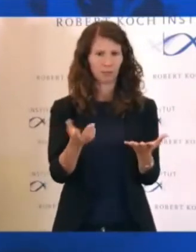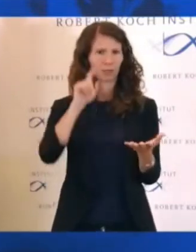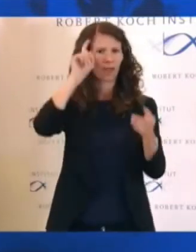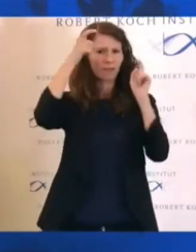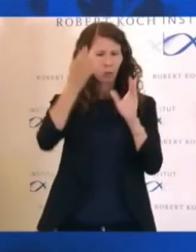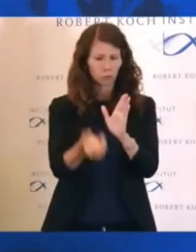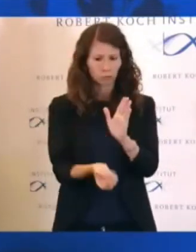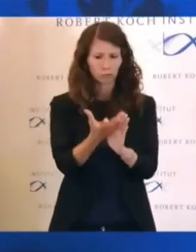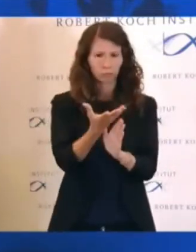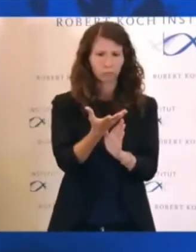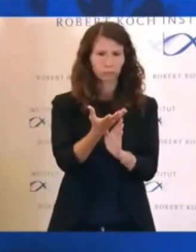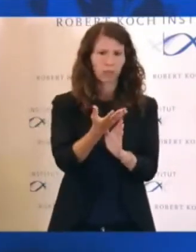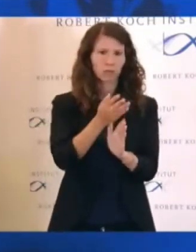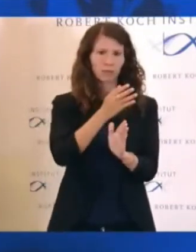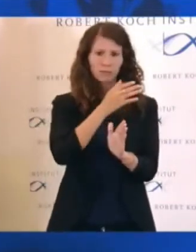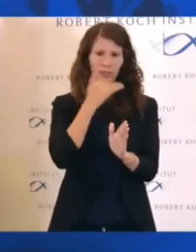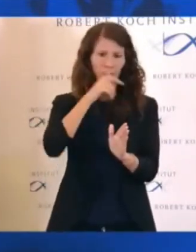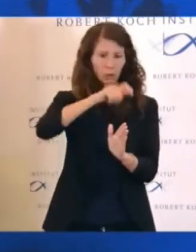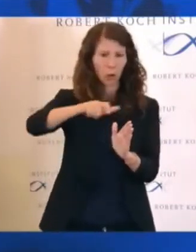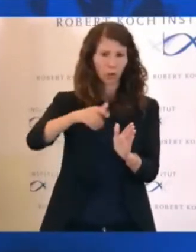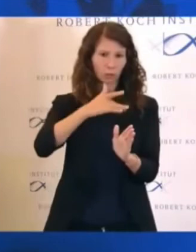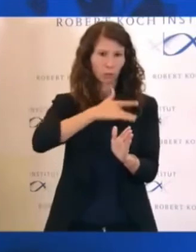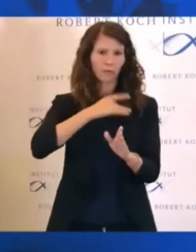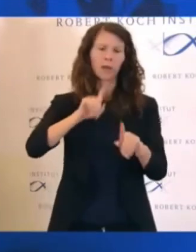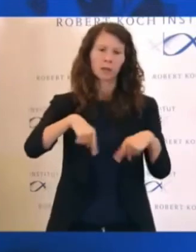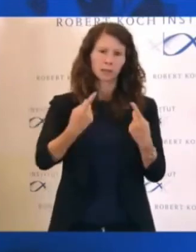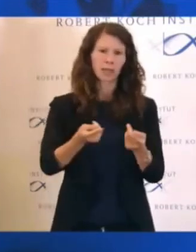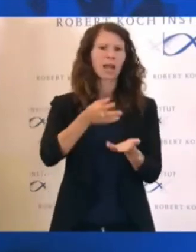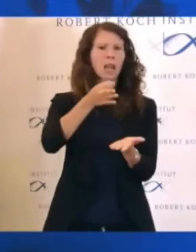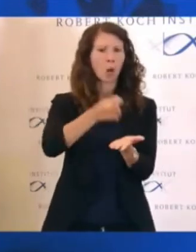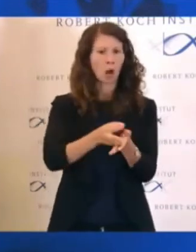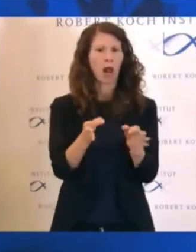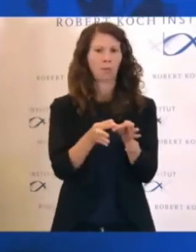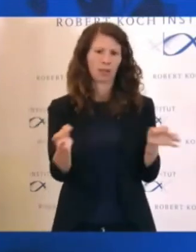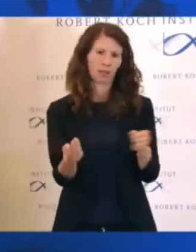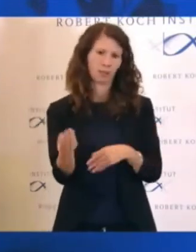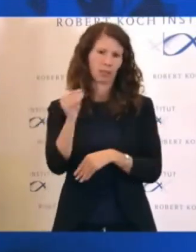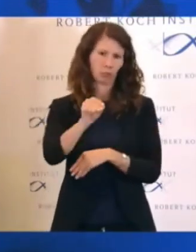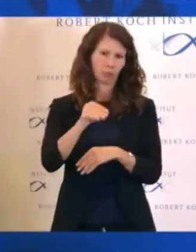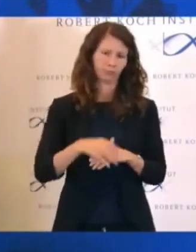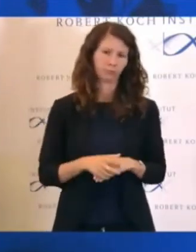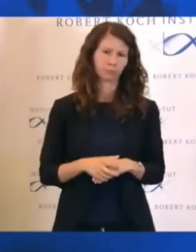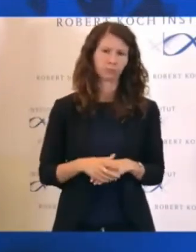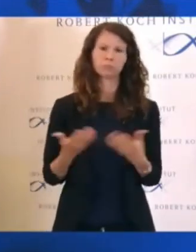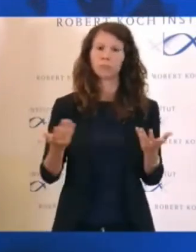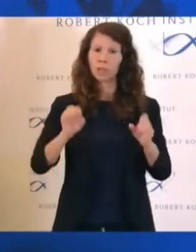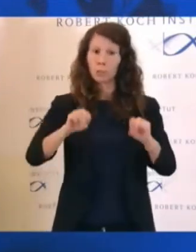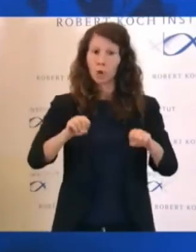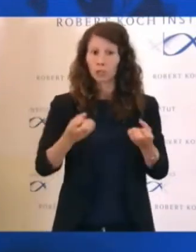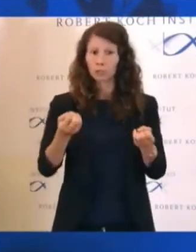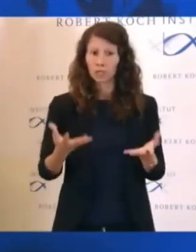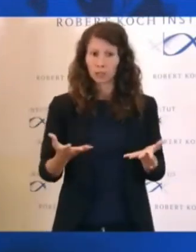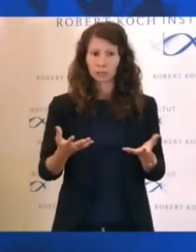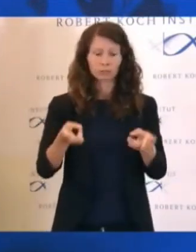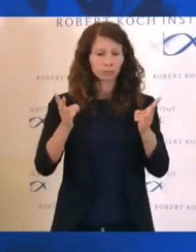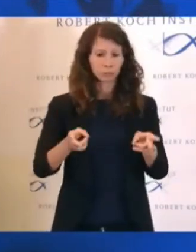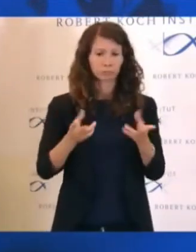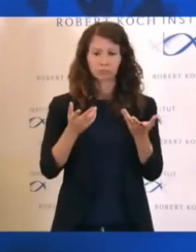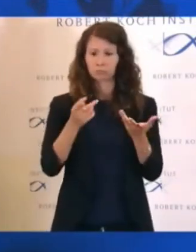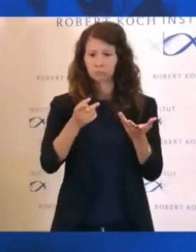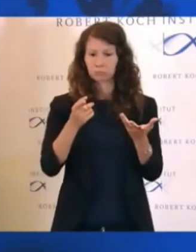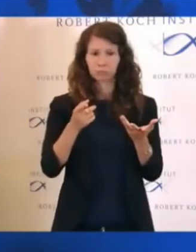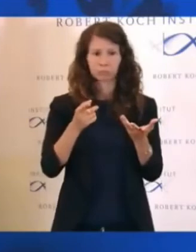größeren Ausbrüchen kommt, dann kommen natürlich die lokalen Maßnahmen dazu. Das kann dazu führen, dass man lokal wieder bestimmte